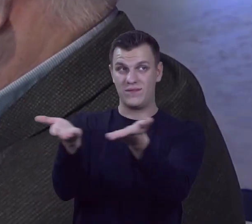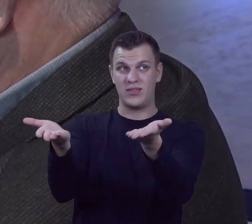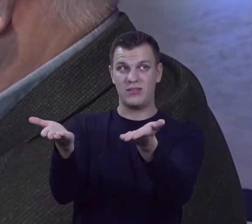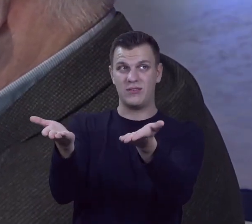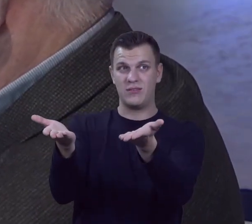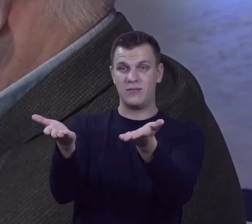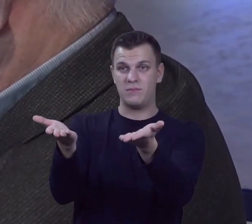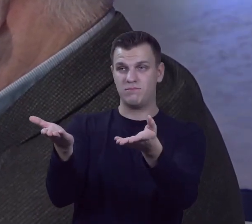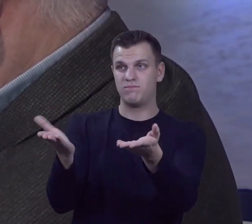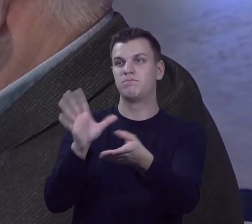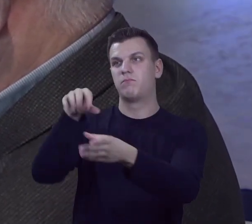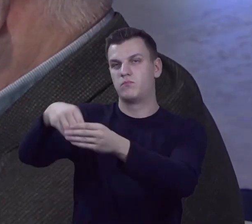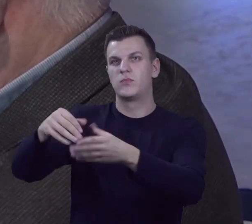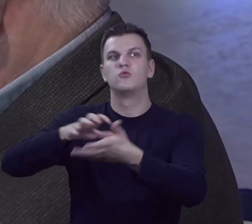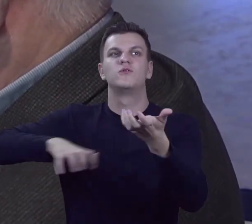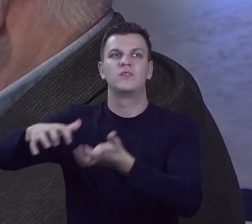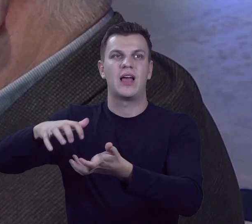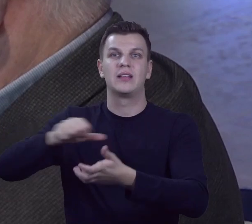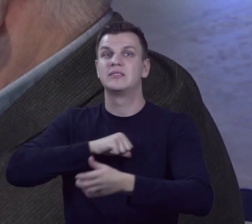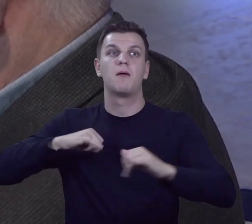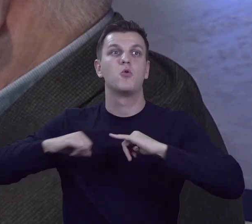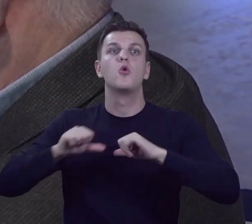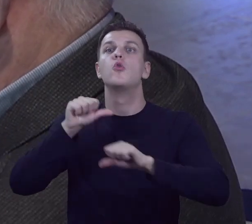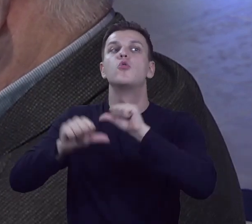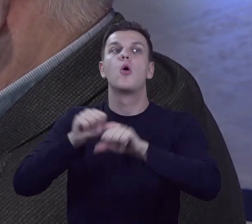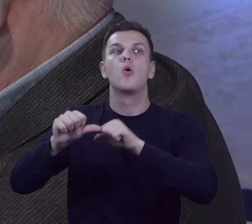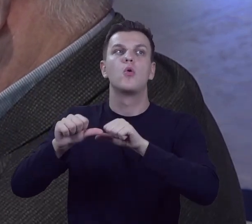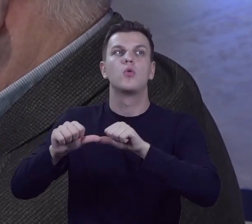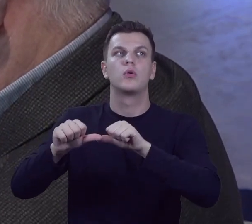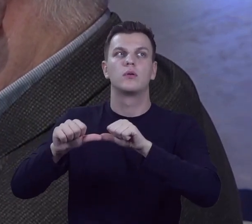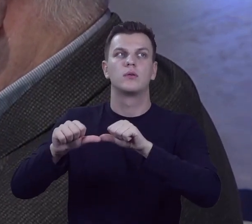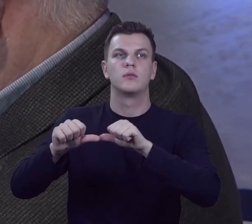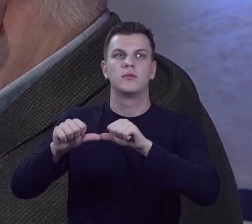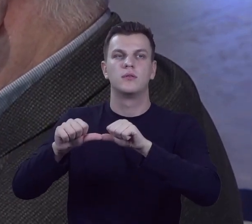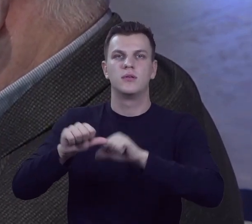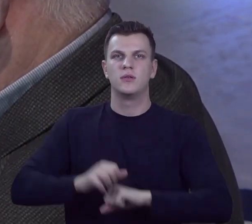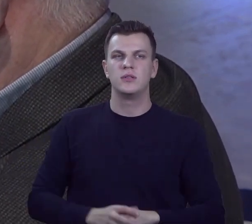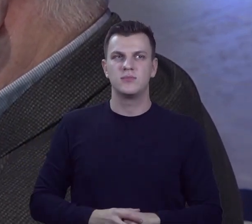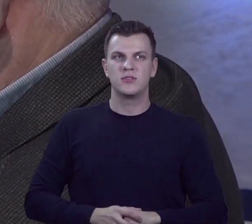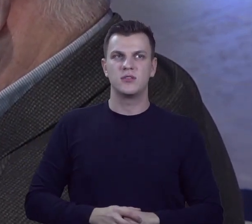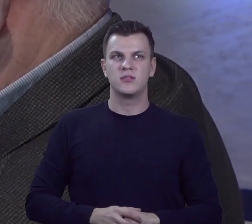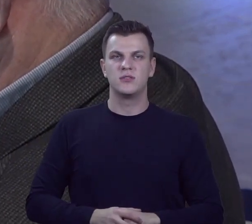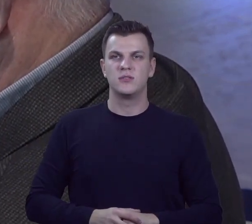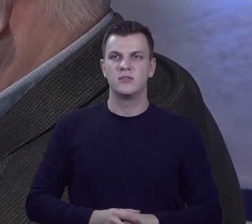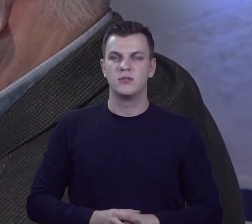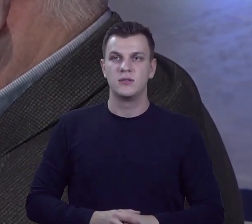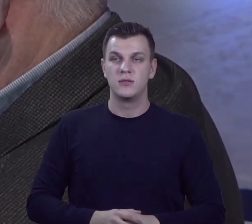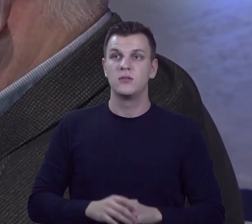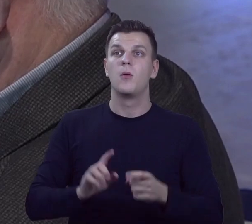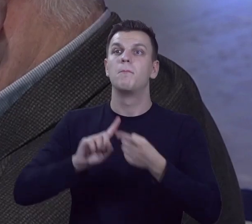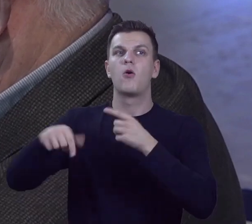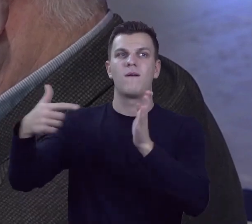świecie samorządu po dwa tysiące, po dwa tysiące, dwa tysiące pierwszym roku.